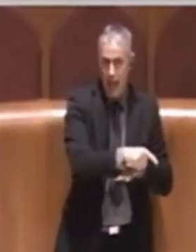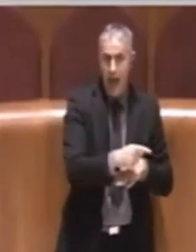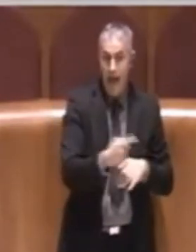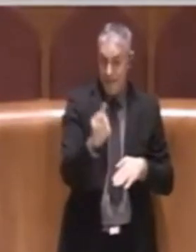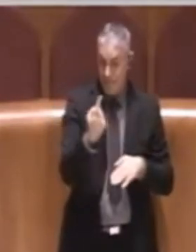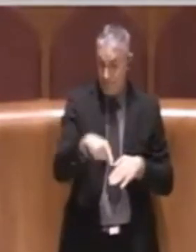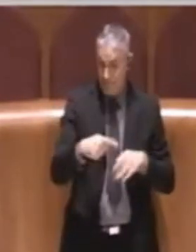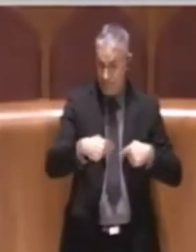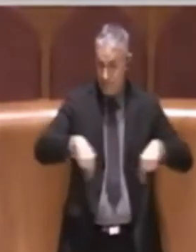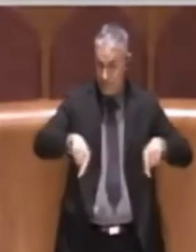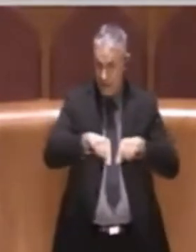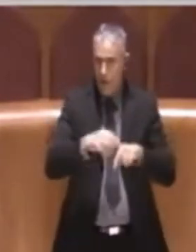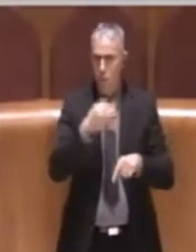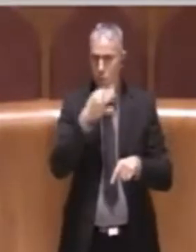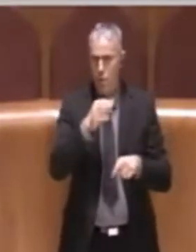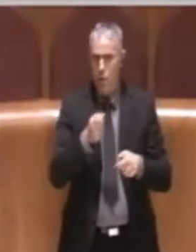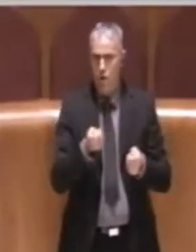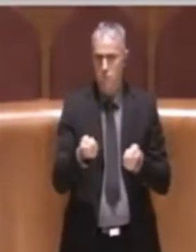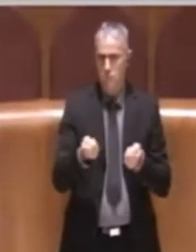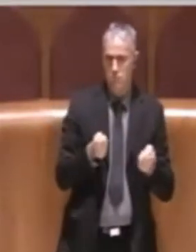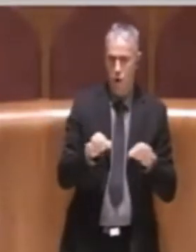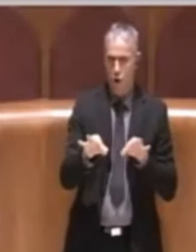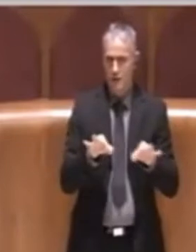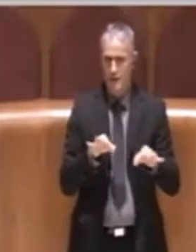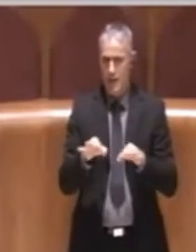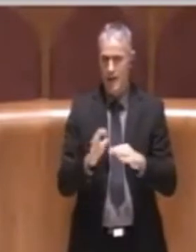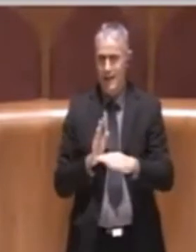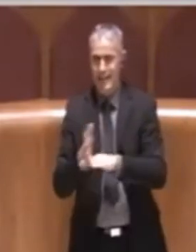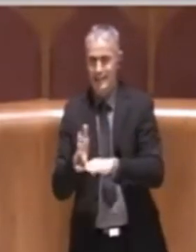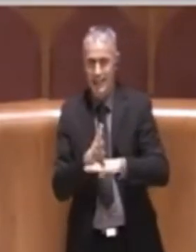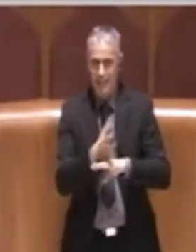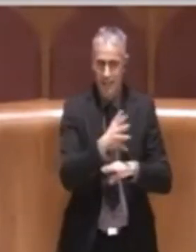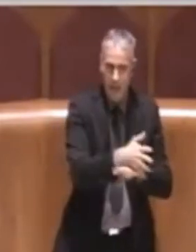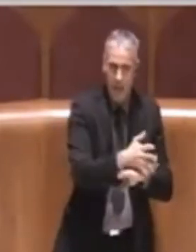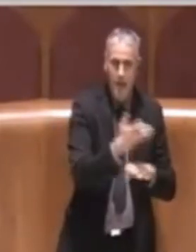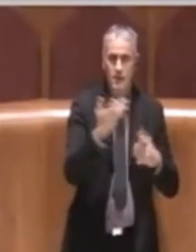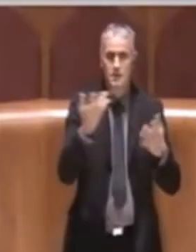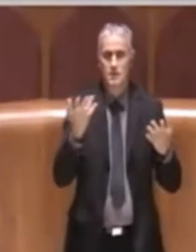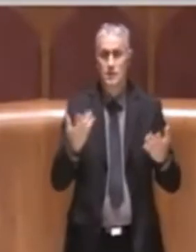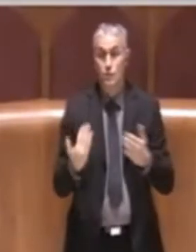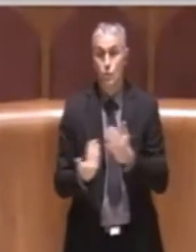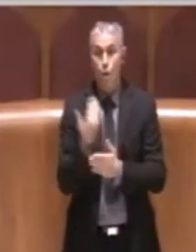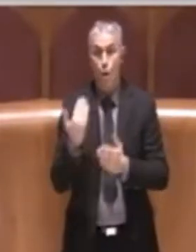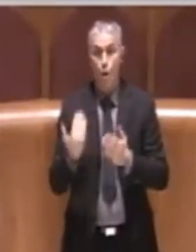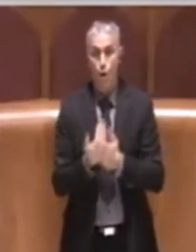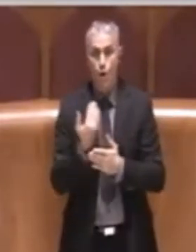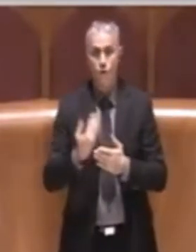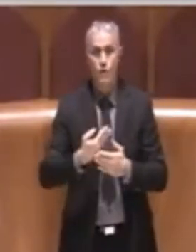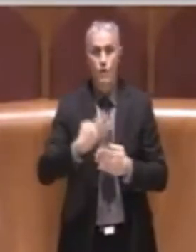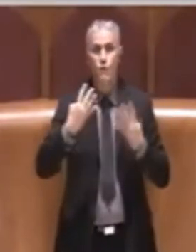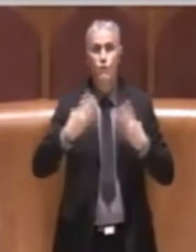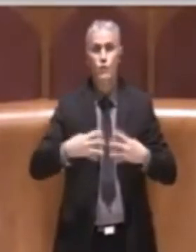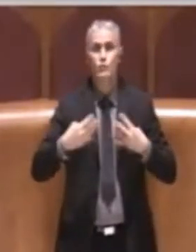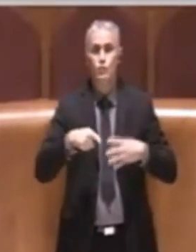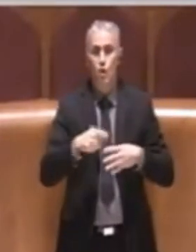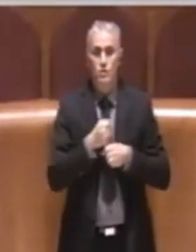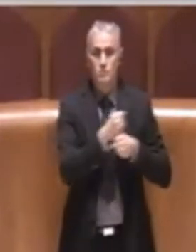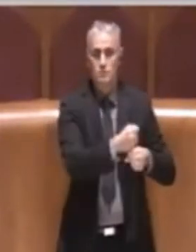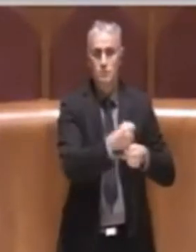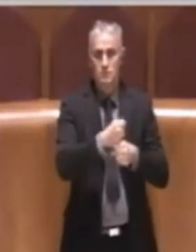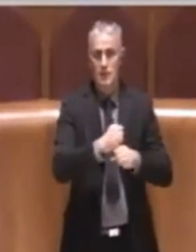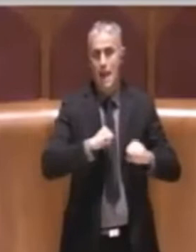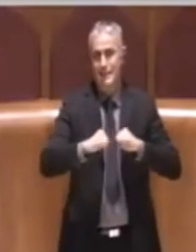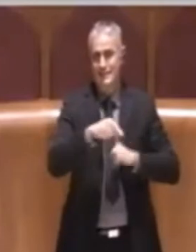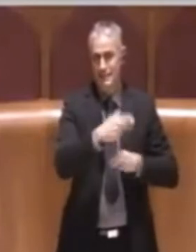possibilità di coordinare gli interventi e tutte quelle che erano le nuove funzioni amministrative conferite a Roma